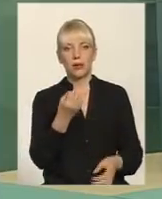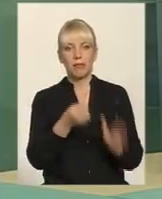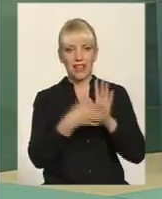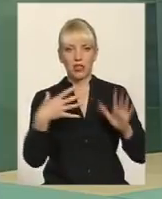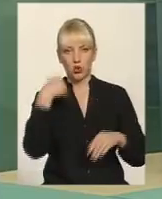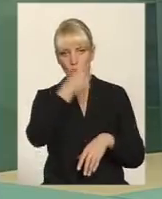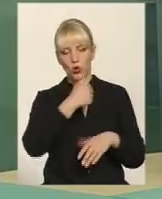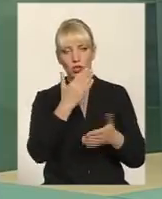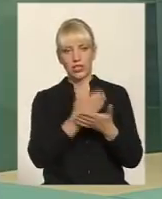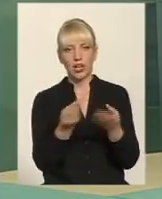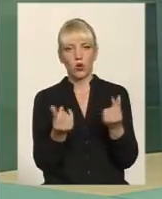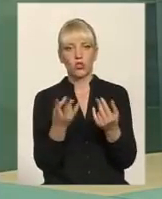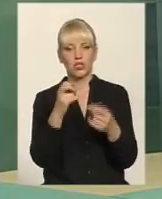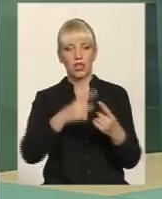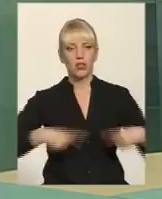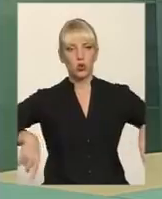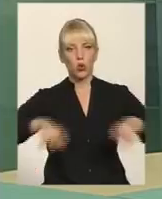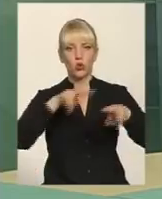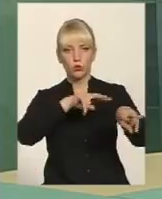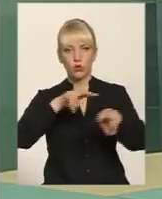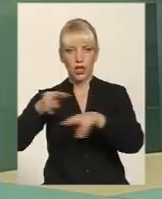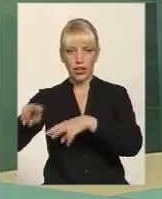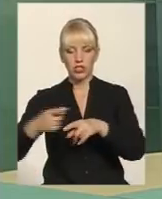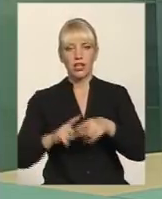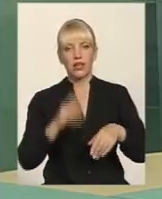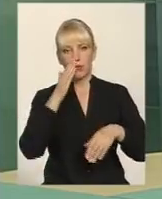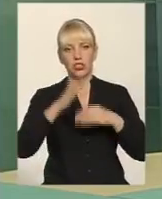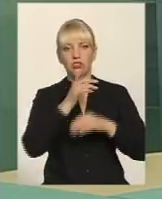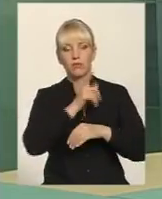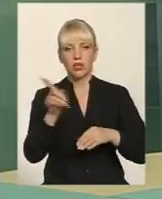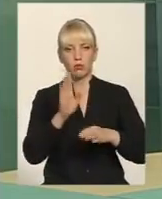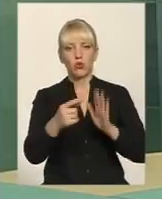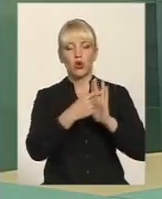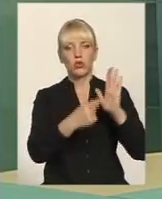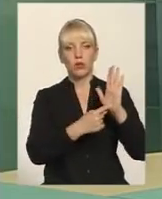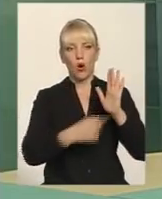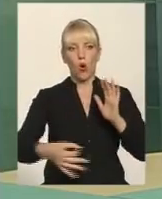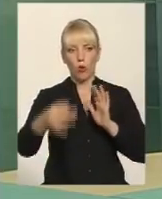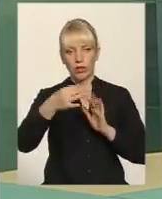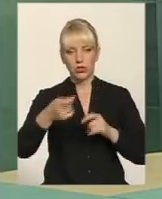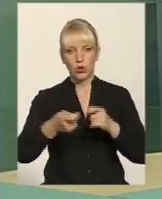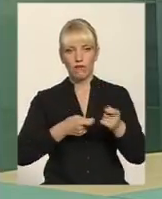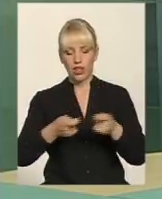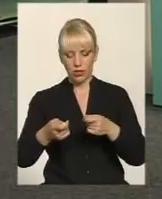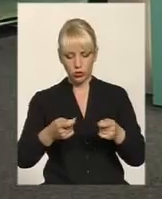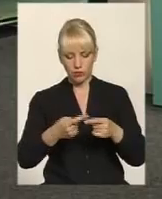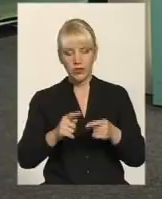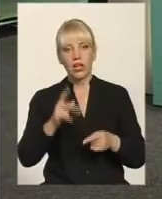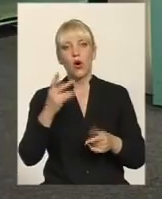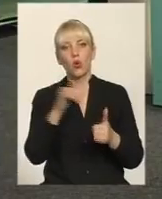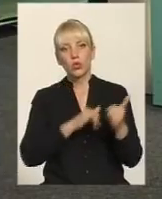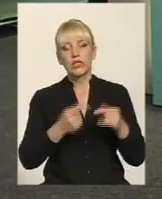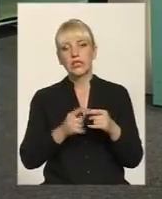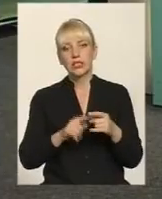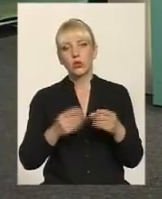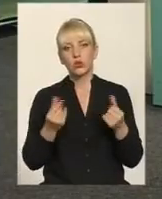є кошти на зону спостереження. Вони найближчим часом будуть розподілятися обласною владою, обласною Куди насамперед підуть ці